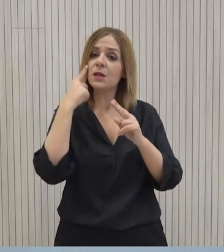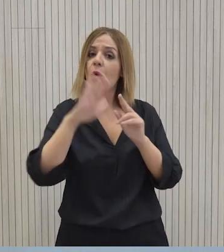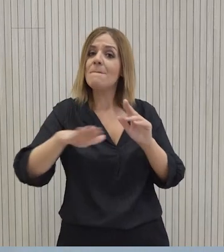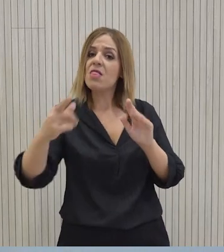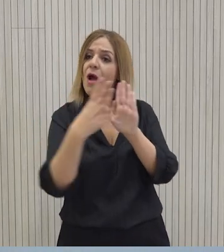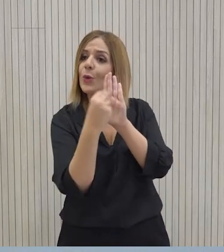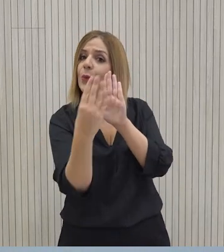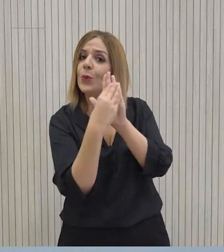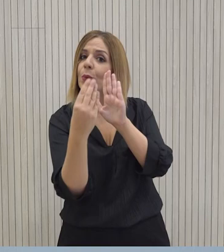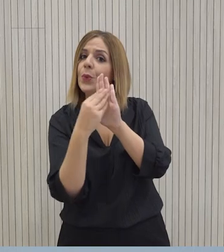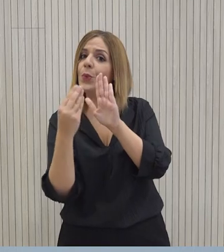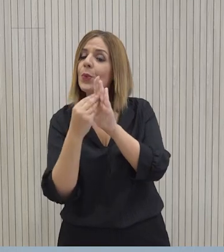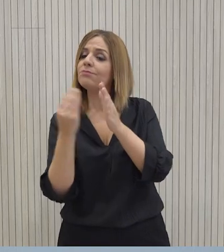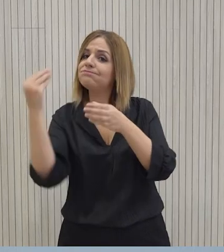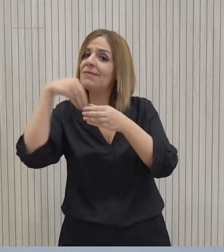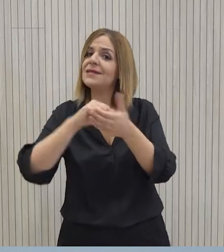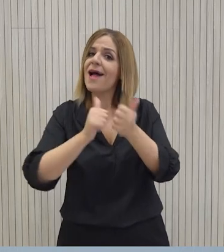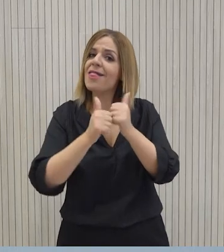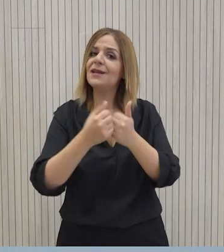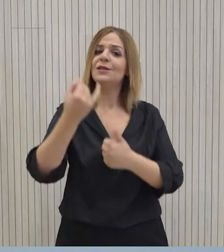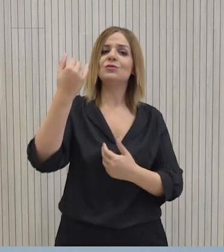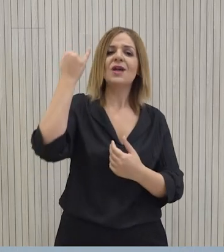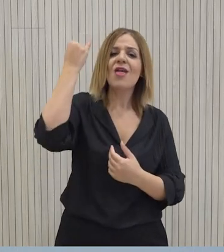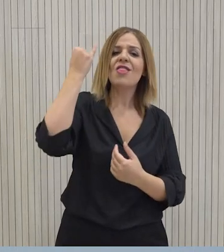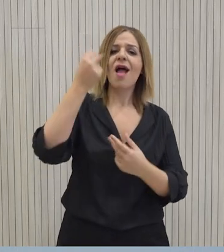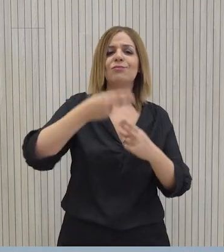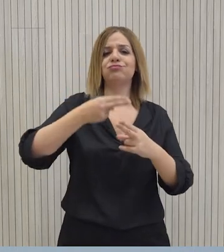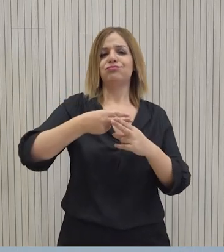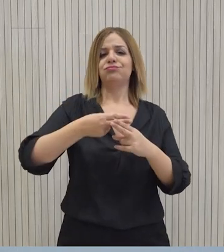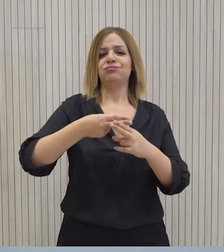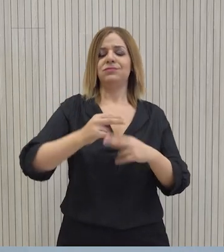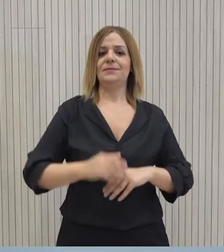για τους νέους μας μέσα από τις αξίες και τις αρχές που ο αθλητισμός εκπροσωπεί.